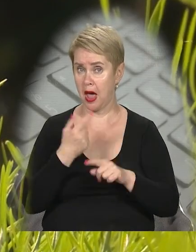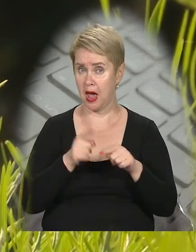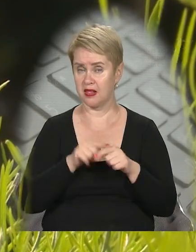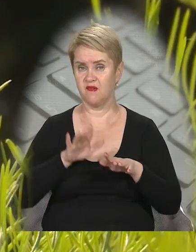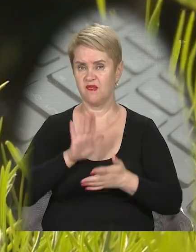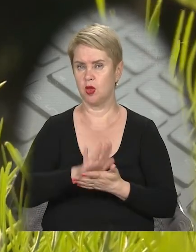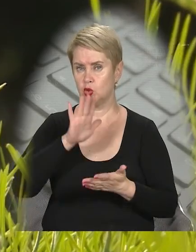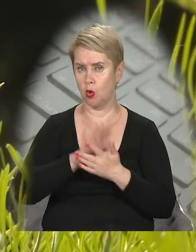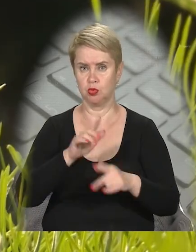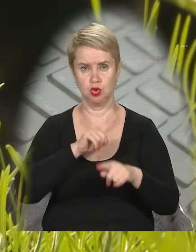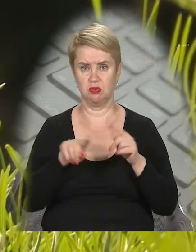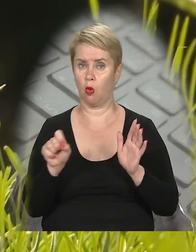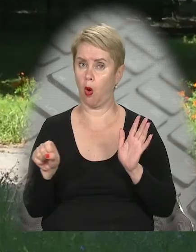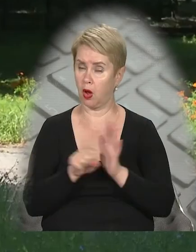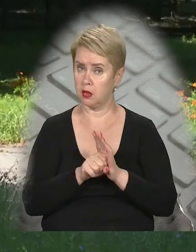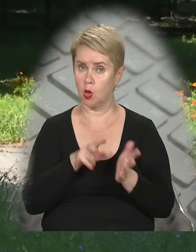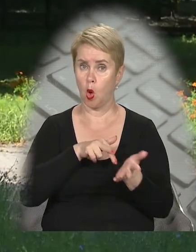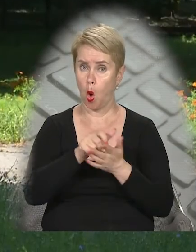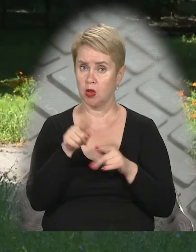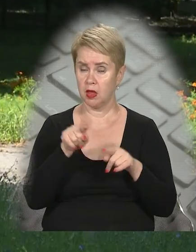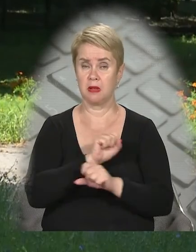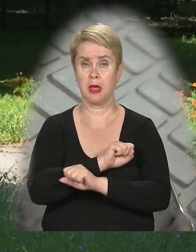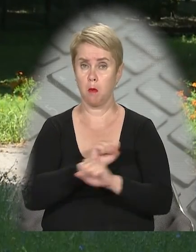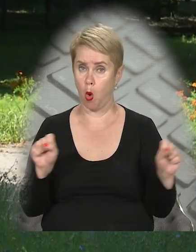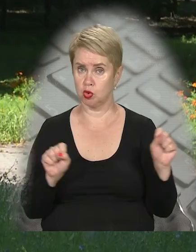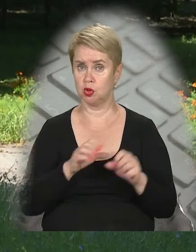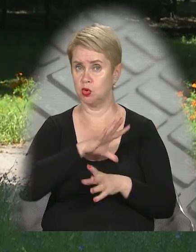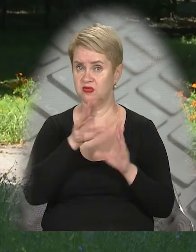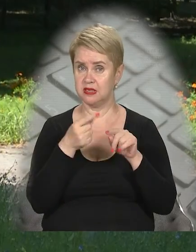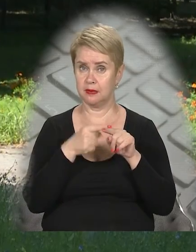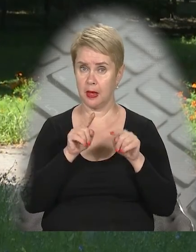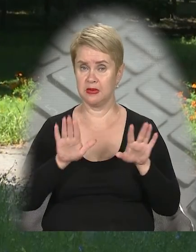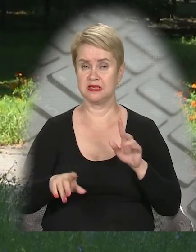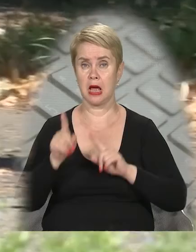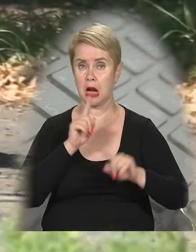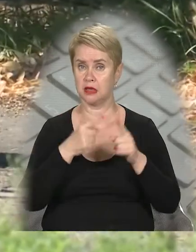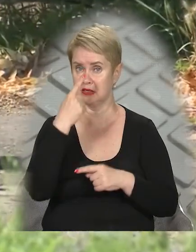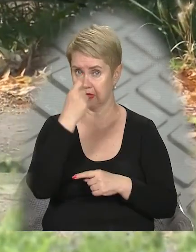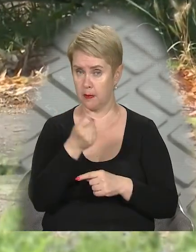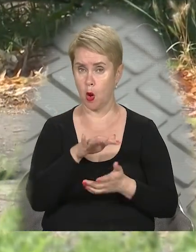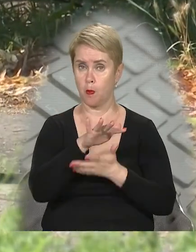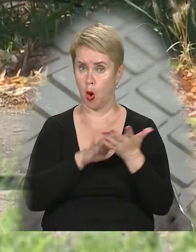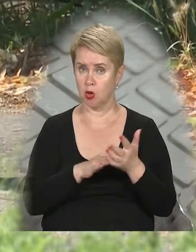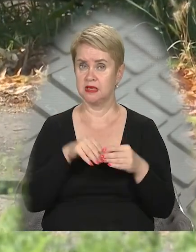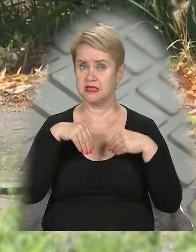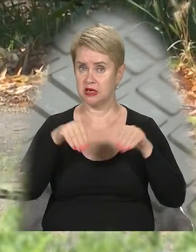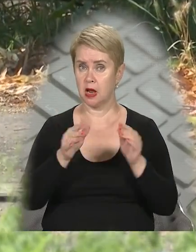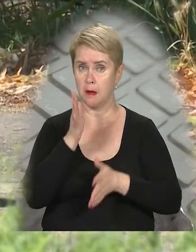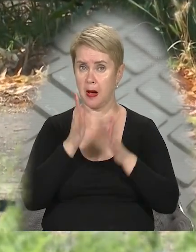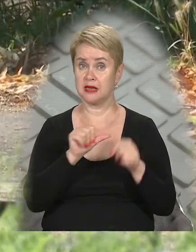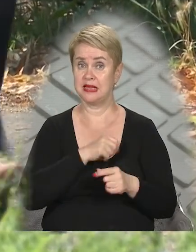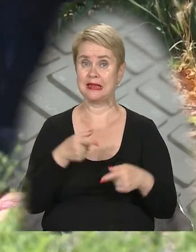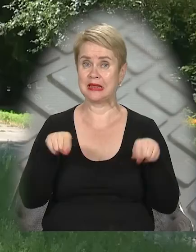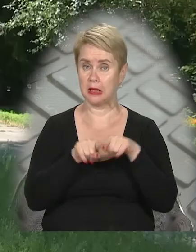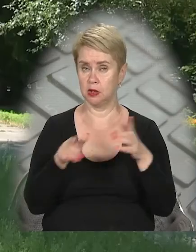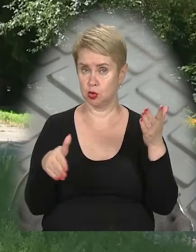витоптування вони швидко гинуть, тож ходити ними не можна. З усім тим у міськраді запевняють, продовжуватимуть засаджувати парки саме